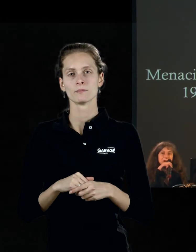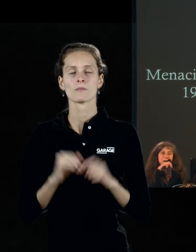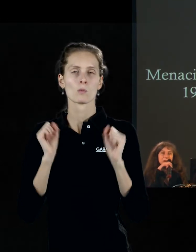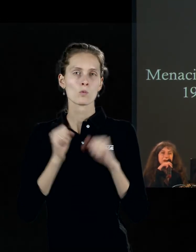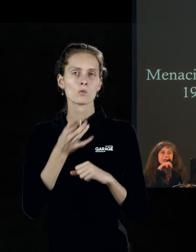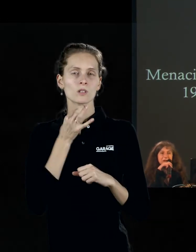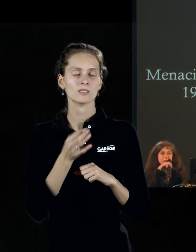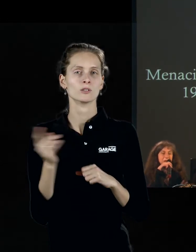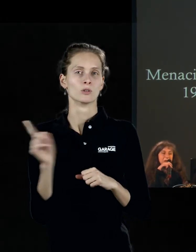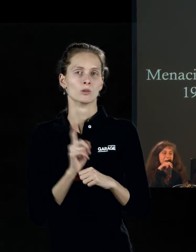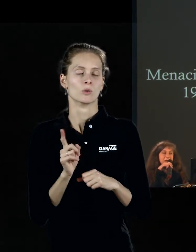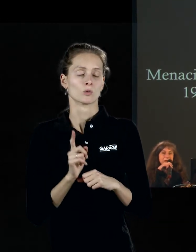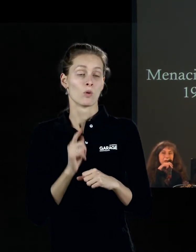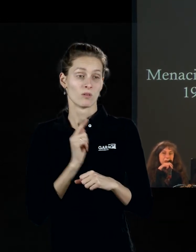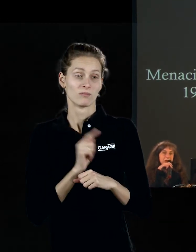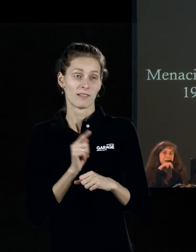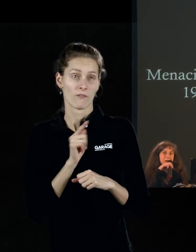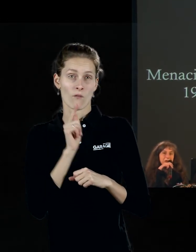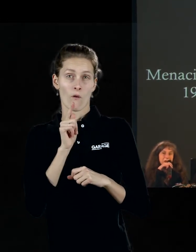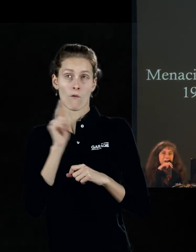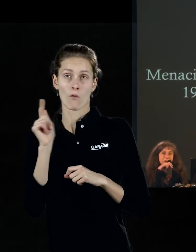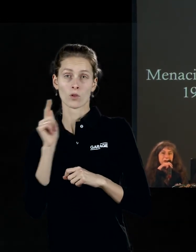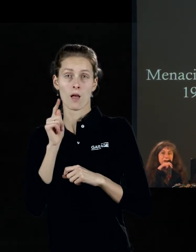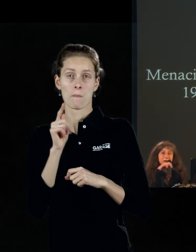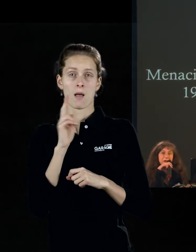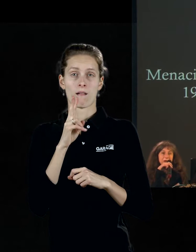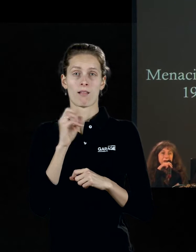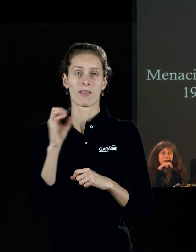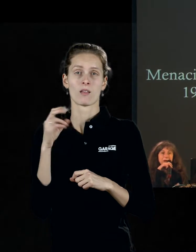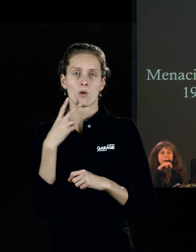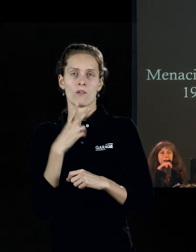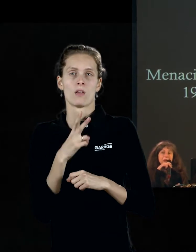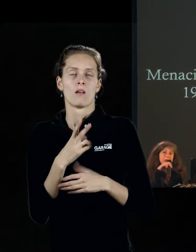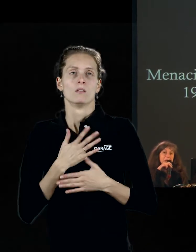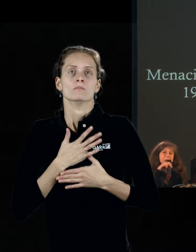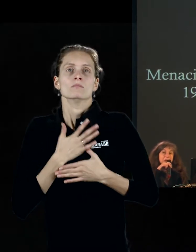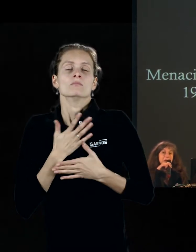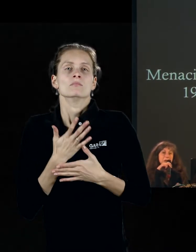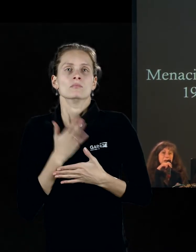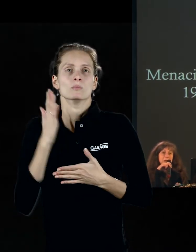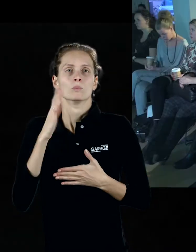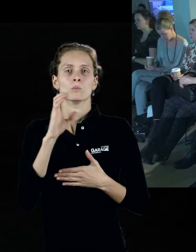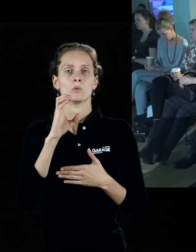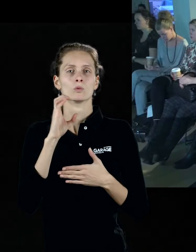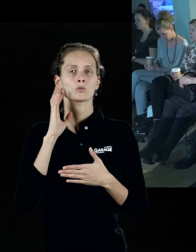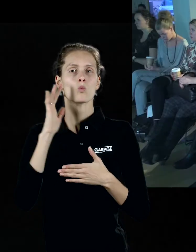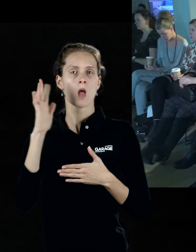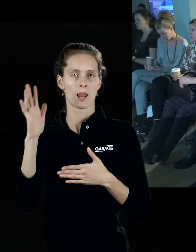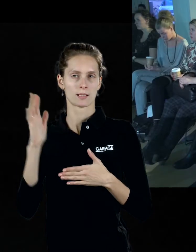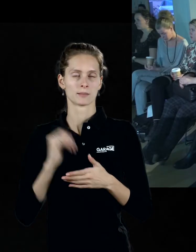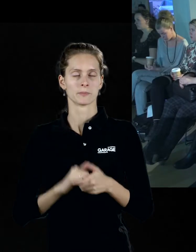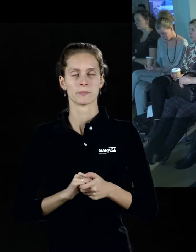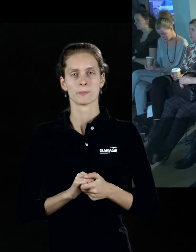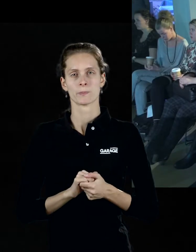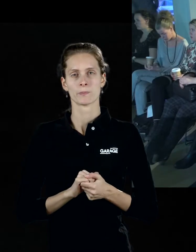можно считать, что именно в этих работах Клей увидит такое предвосхищение сюрреализма, хотя, на самом деле, такого рода искусство в его